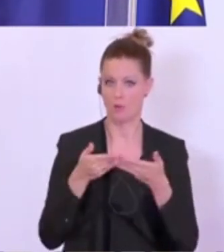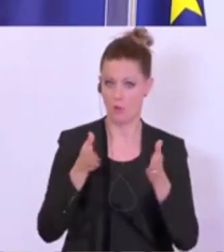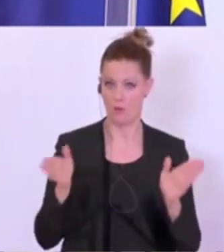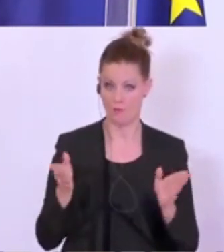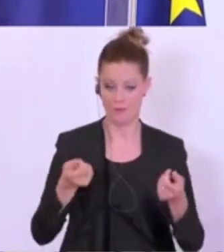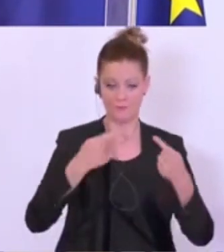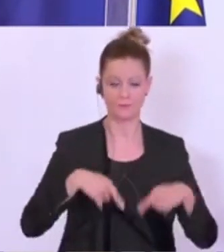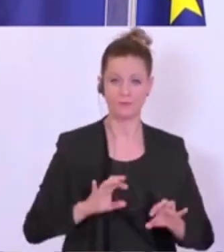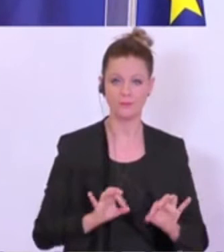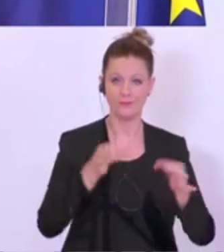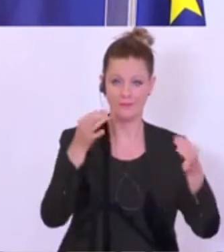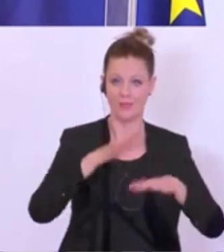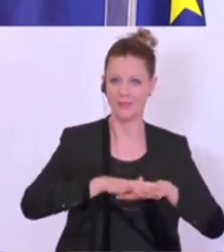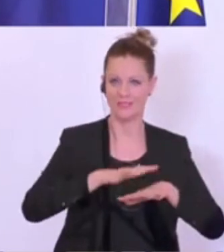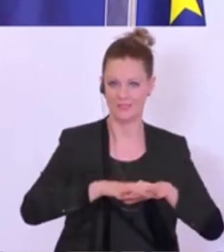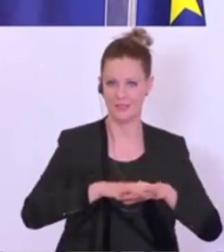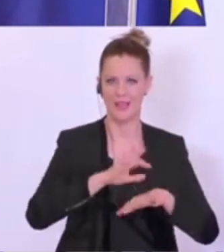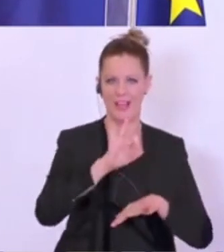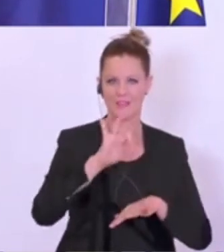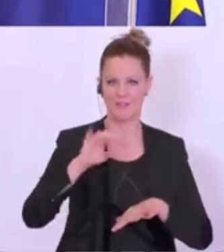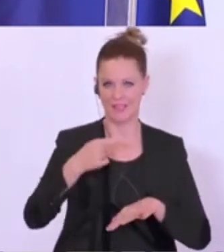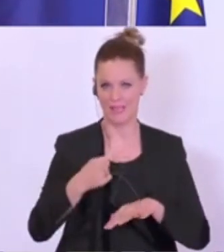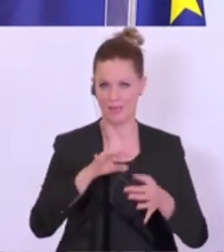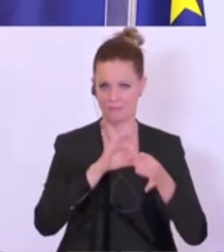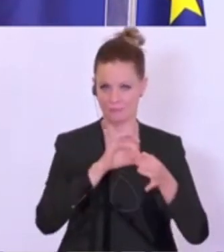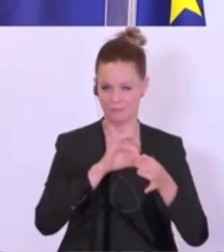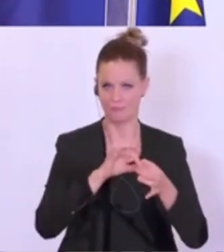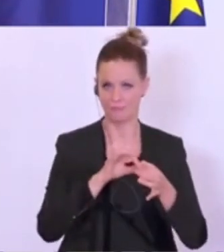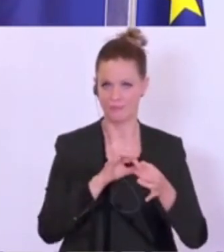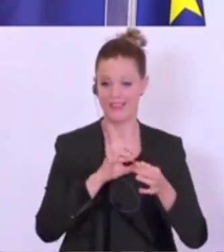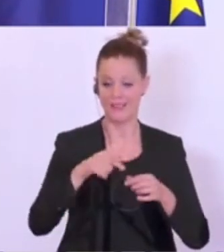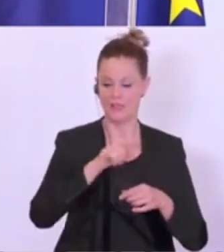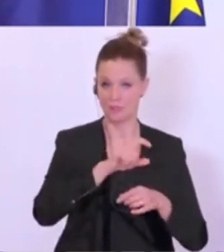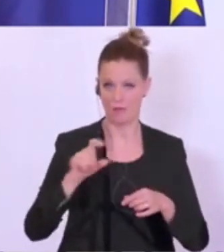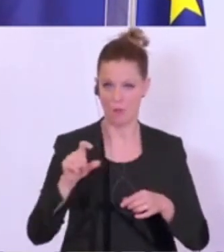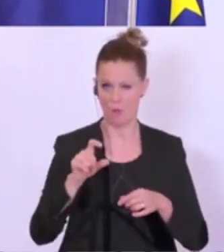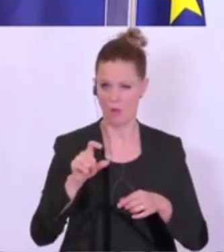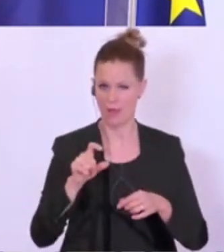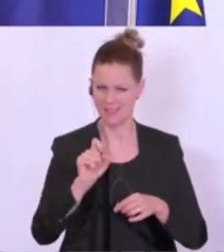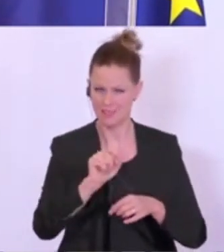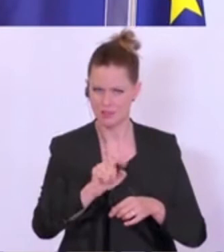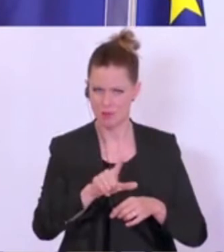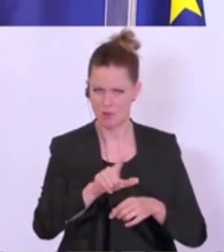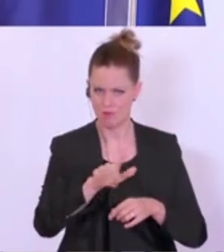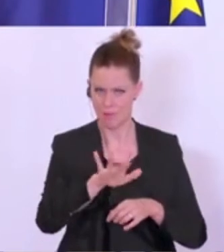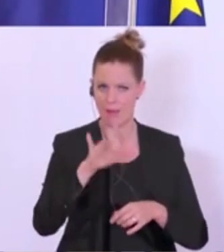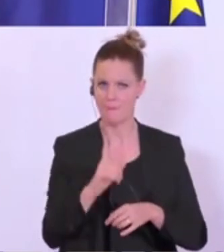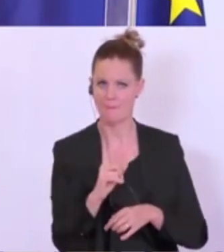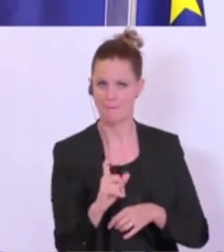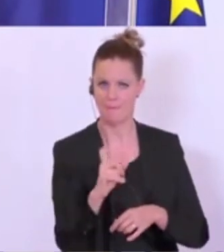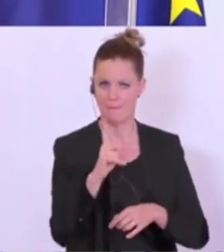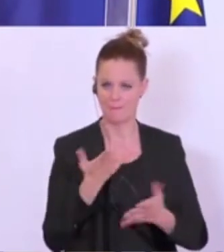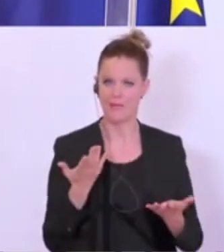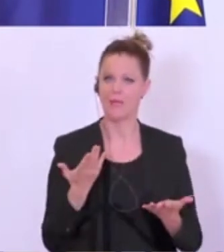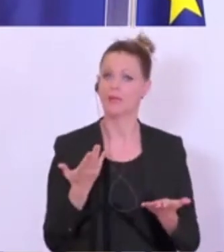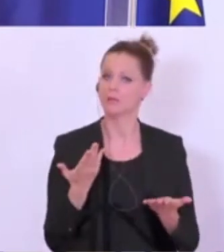die Qualifizierungsnetze, auch bei der FFG, startet diese nächste Woche am 12.05. Das